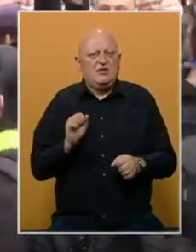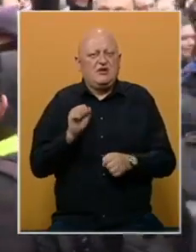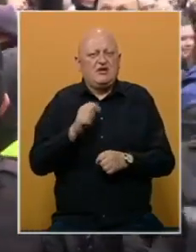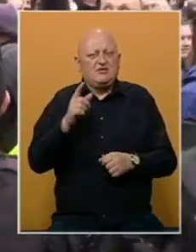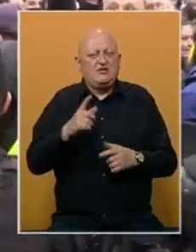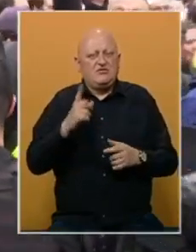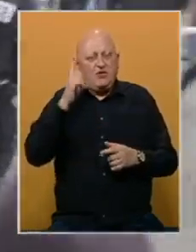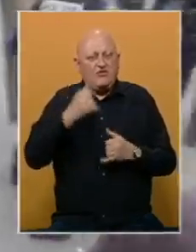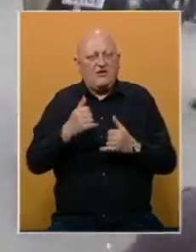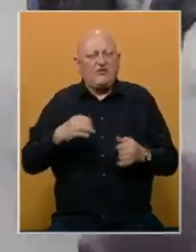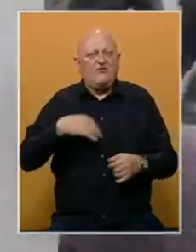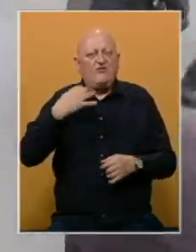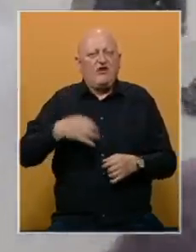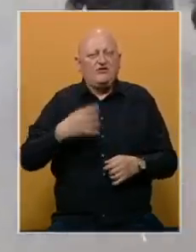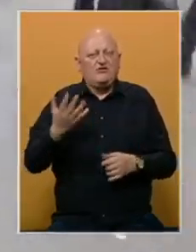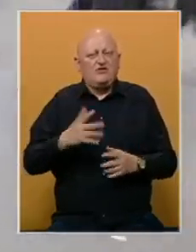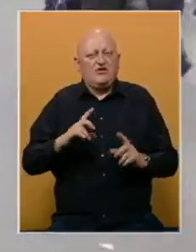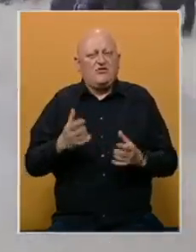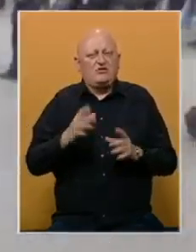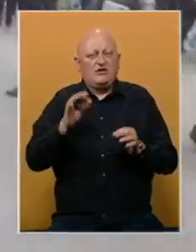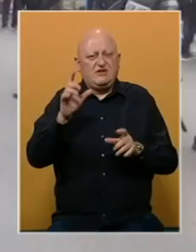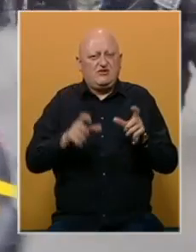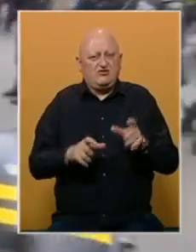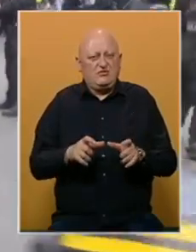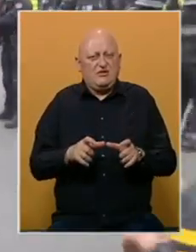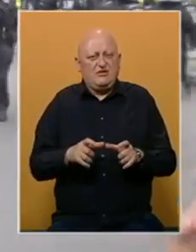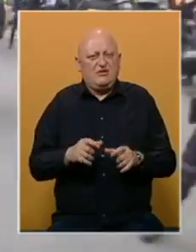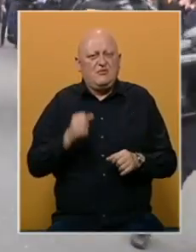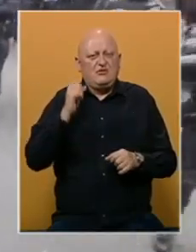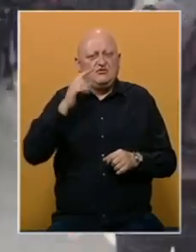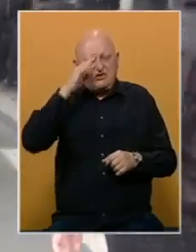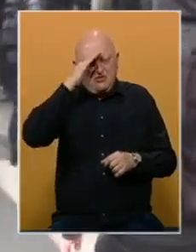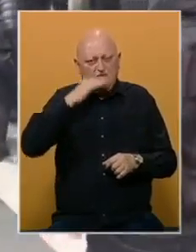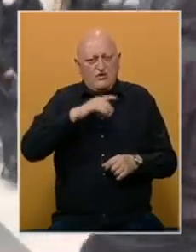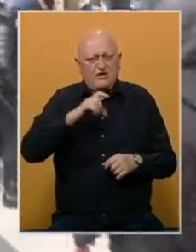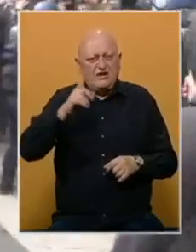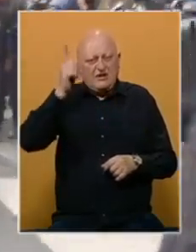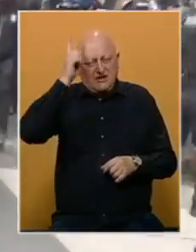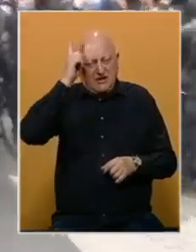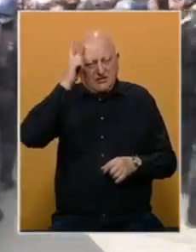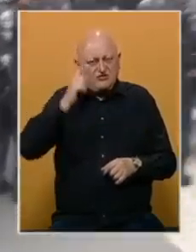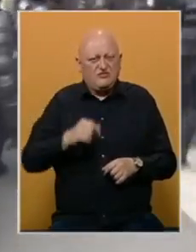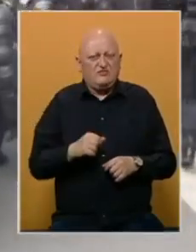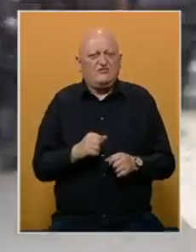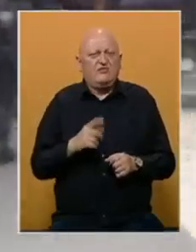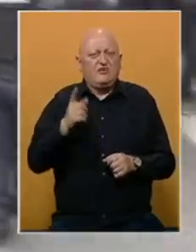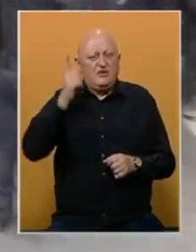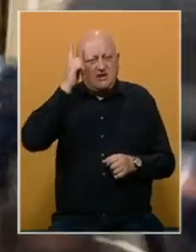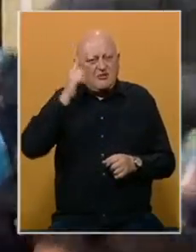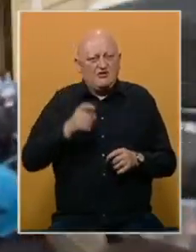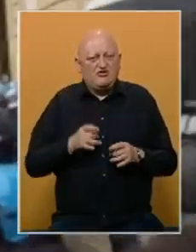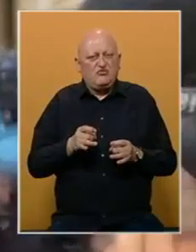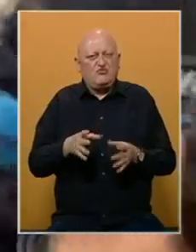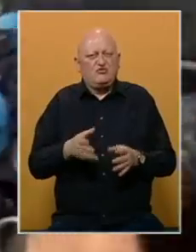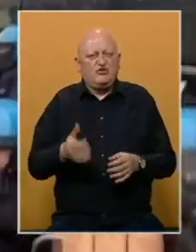manje bile nasilne u glavnom gradu Francuske, gdje je uhapšeno 10 osoba. Protesti su bili i u Italiji, i na Njemačkoj. Na berlinskim